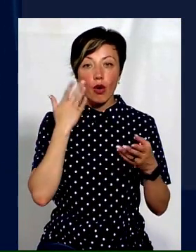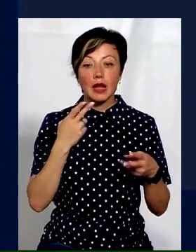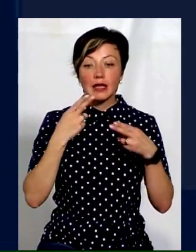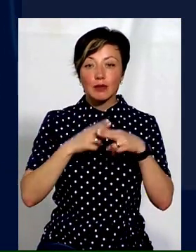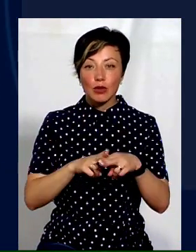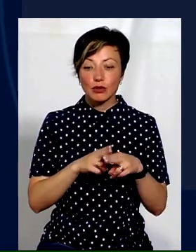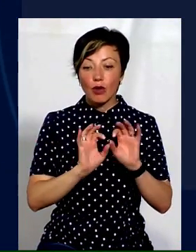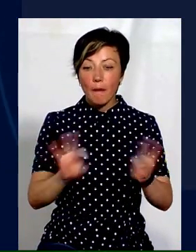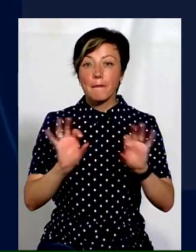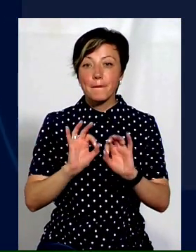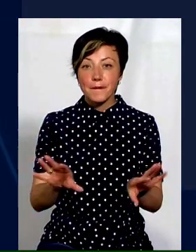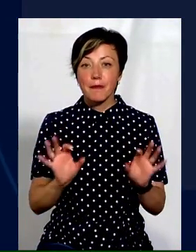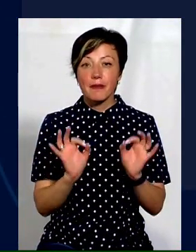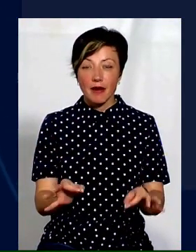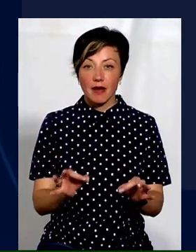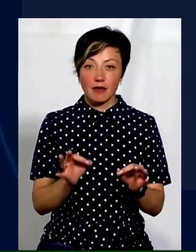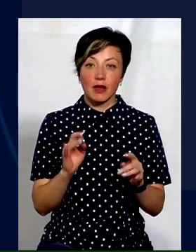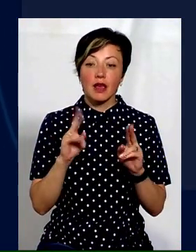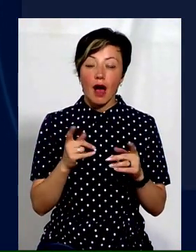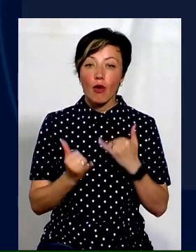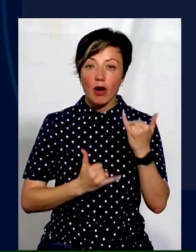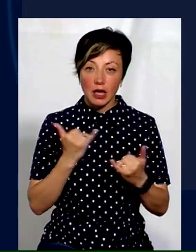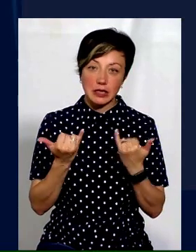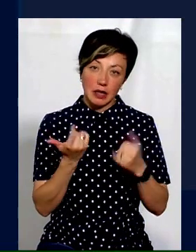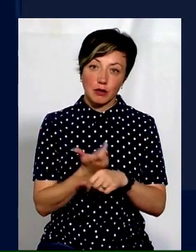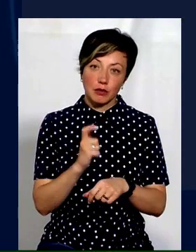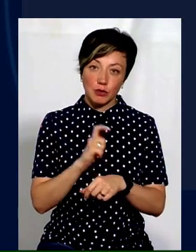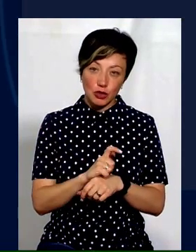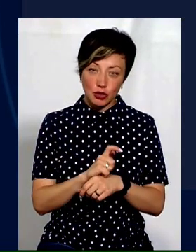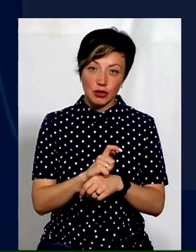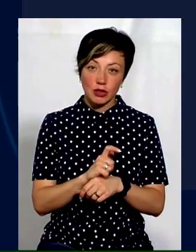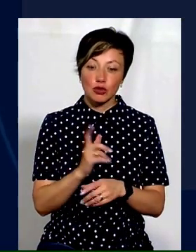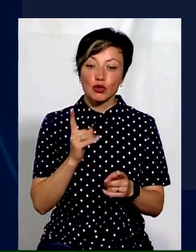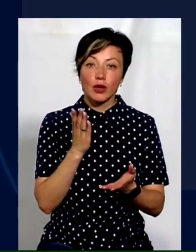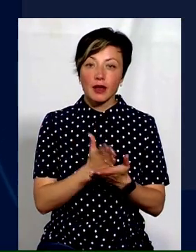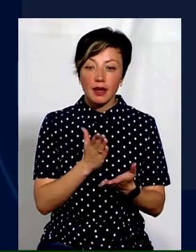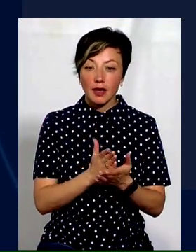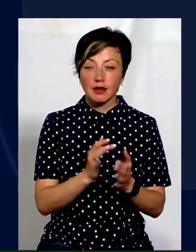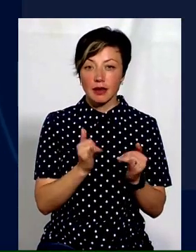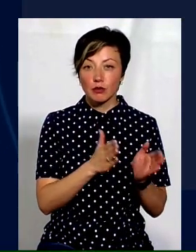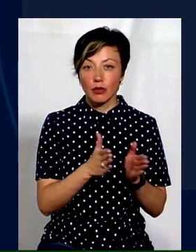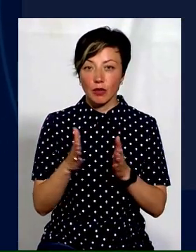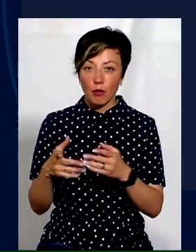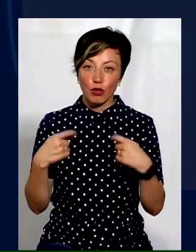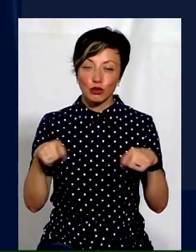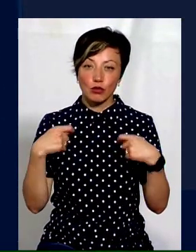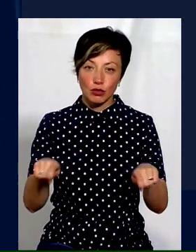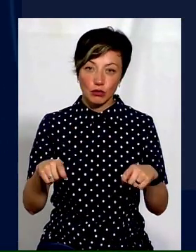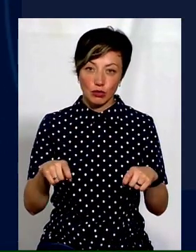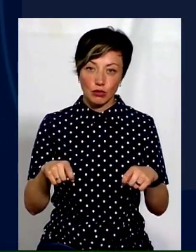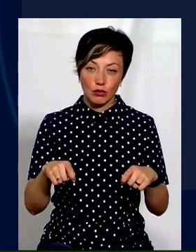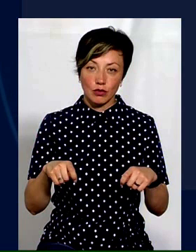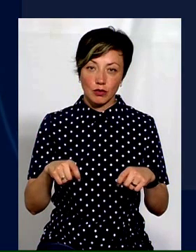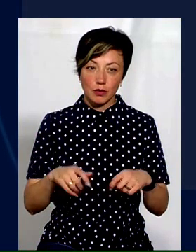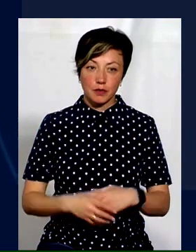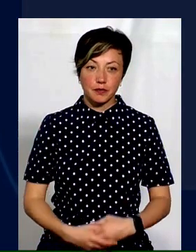людей, щоб вони розуміли, як працювати з граблуком. Зараз етап більше відпрацьовувати вже існуючі менти, механізми, саме по збуту, по продажу, по